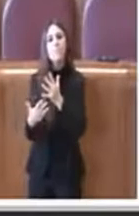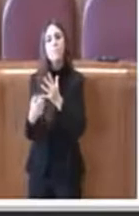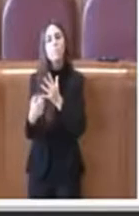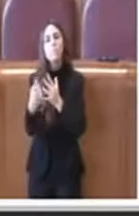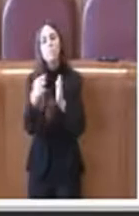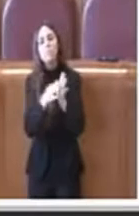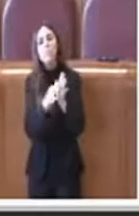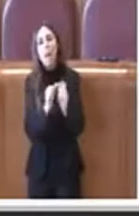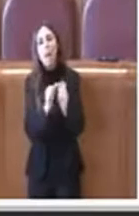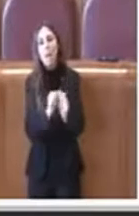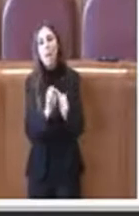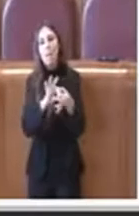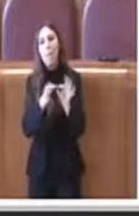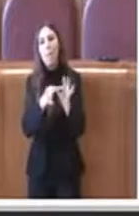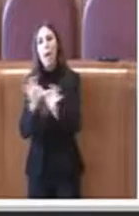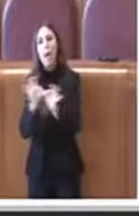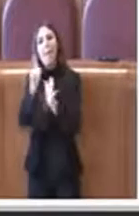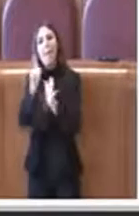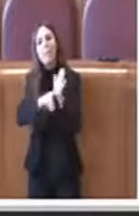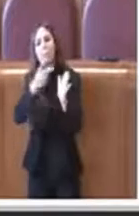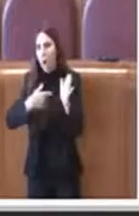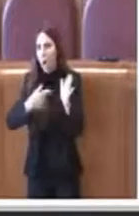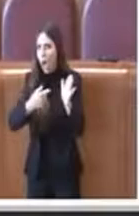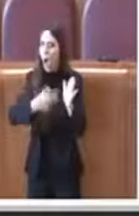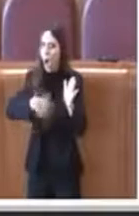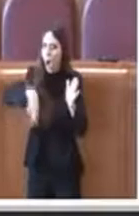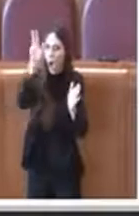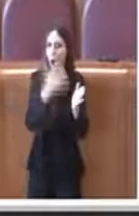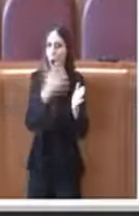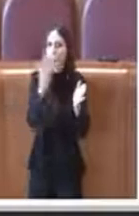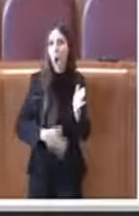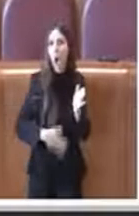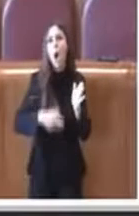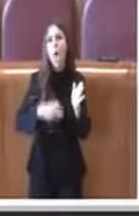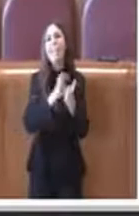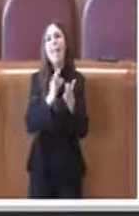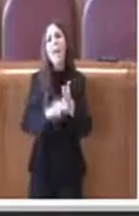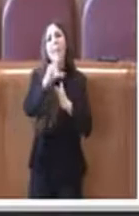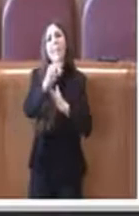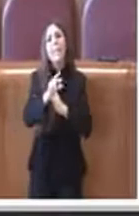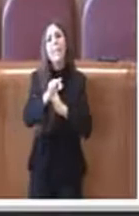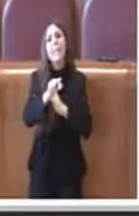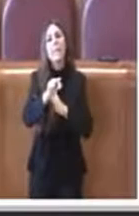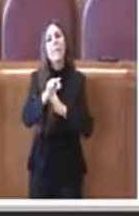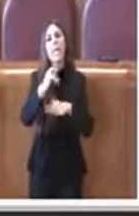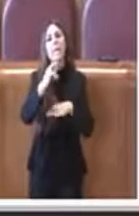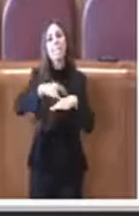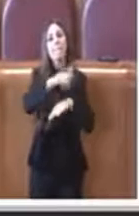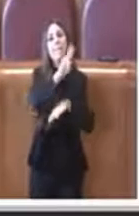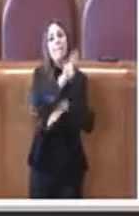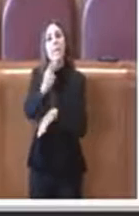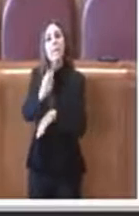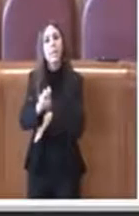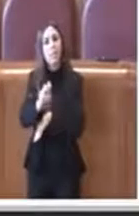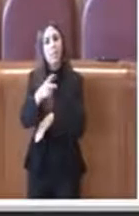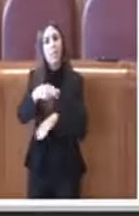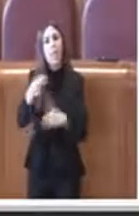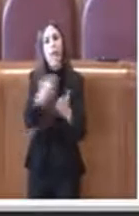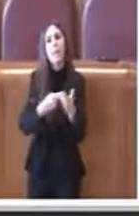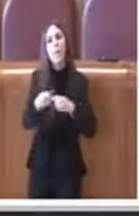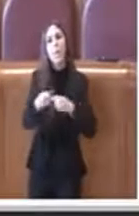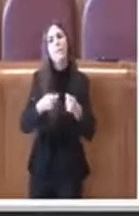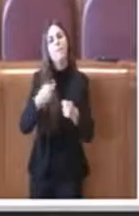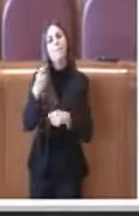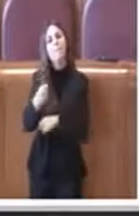in base a una delibera che noi abbiamo già approvato e abbiamo approvato il 30 settembre del 2020 ed è il piano economico e